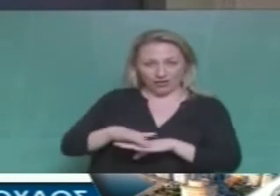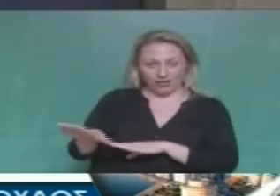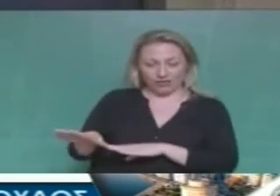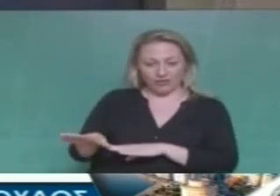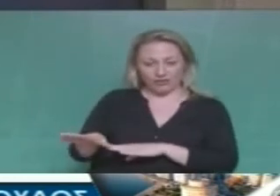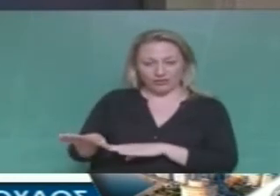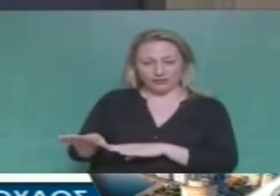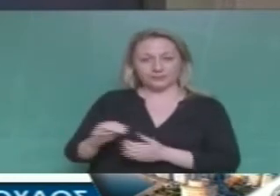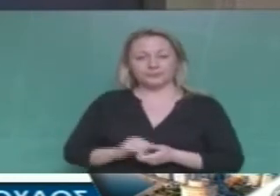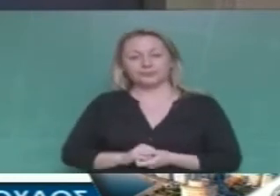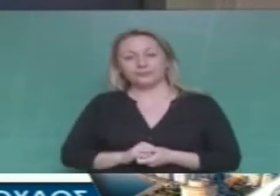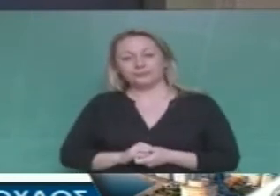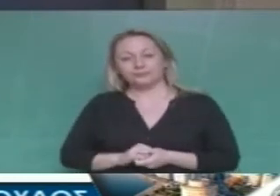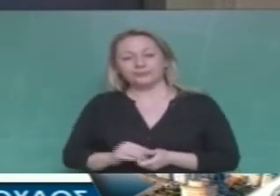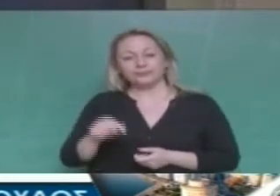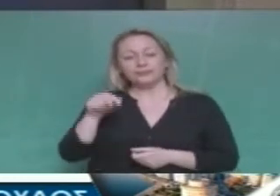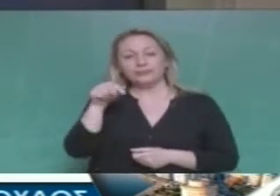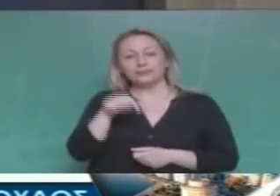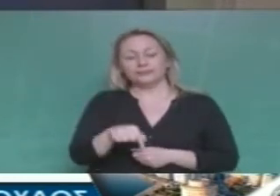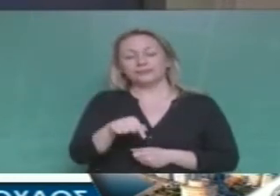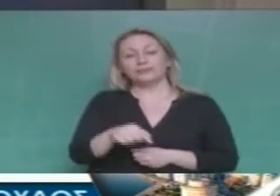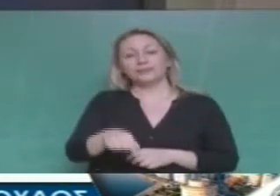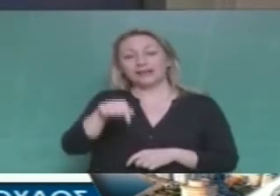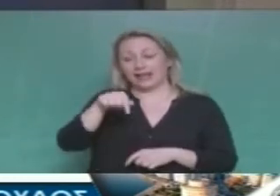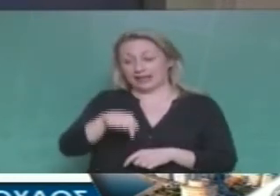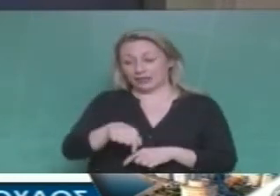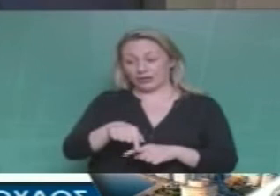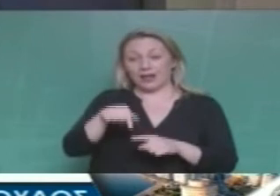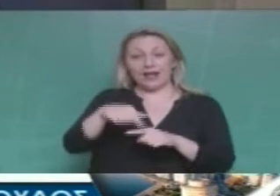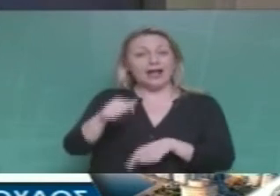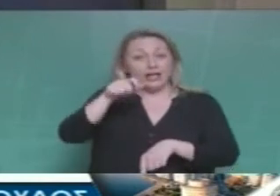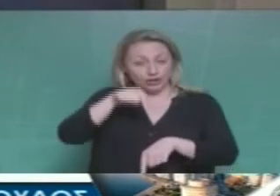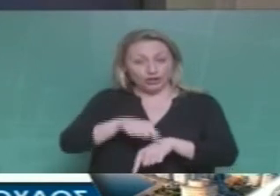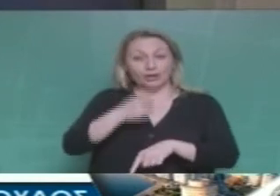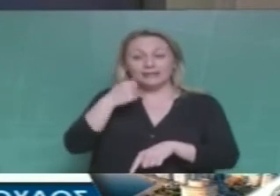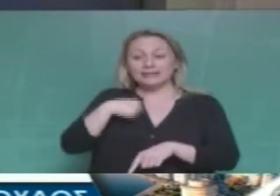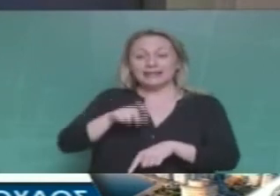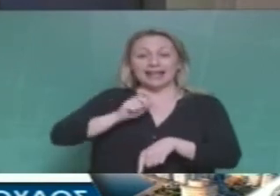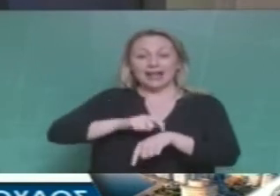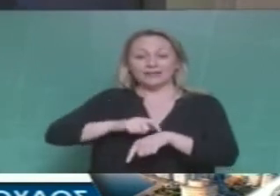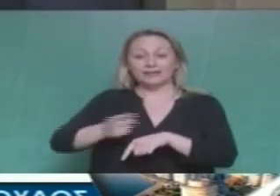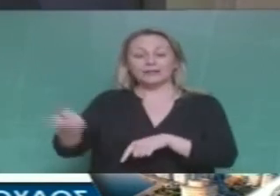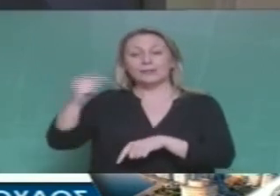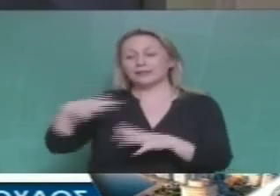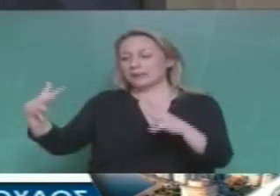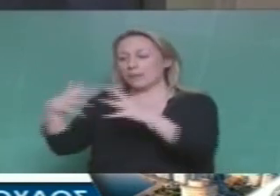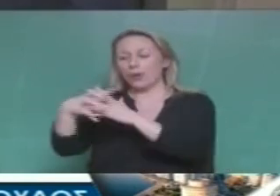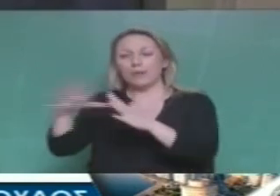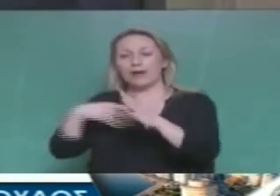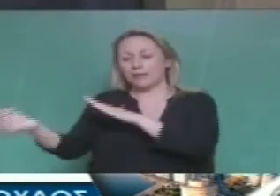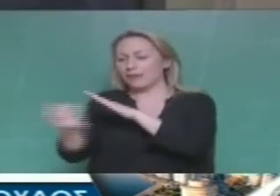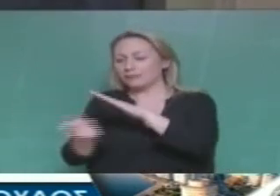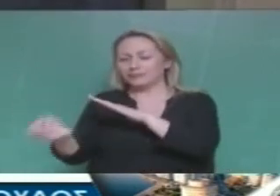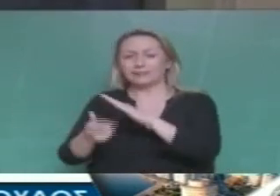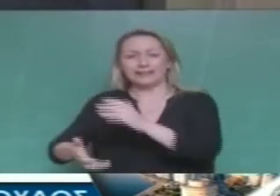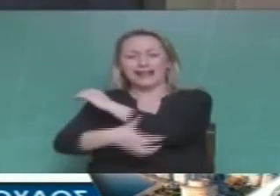Αυτοί δεν είναι οι πρόγονοι των σημερινών που μας καλούν σε πόλεμο κατά των ξεριζωμένων από ποιους, από τους πολέμους, από τις επεμβάσεις, από